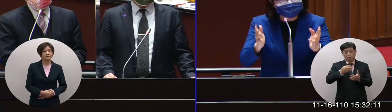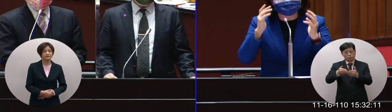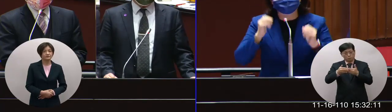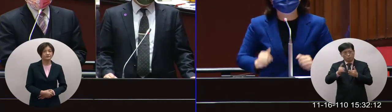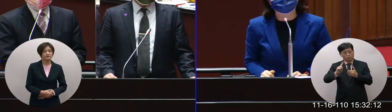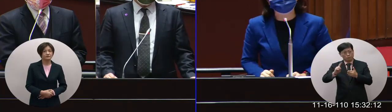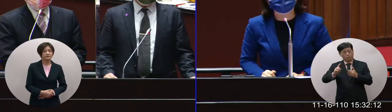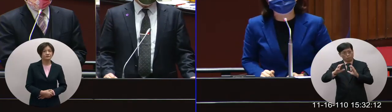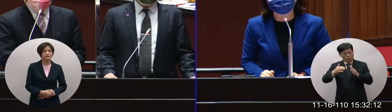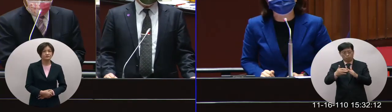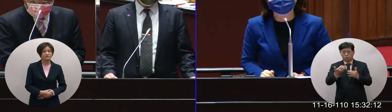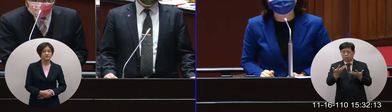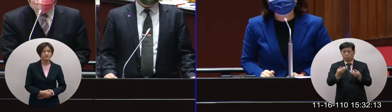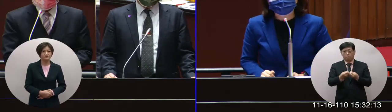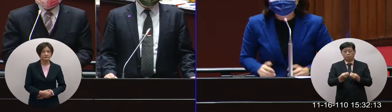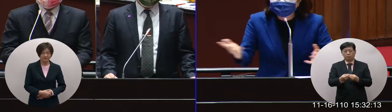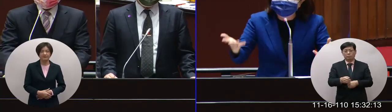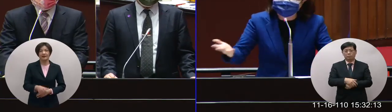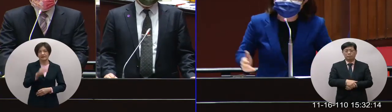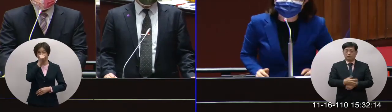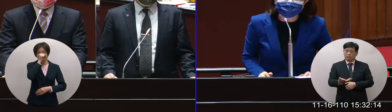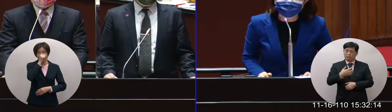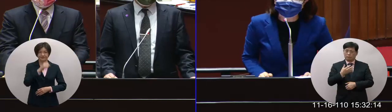國家院長你可以回應一下這個部分